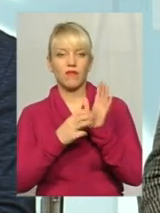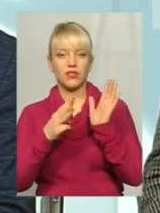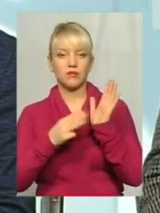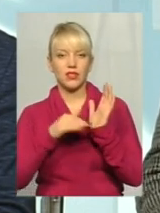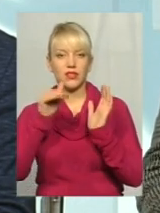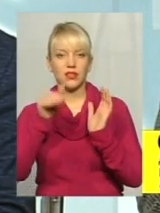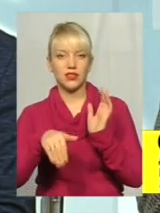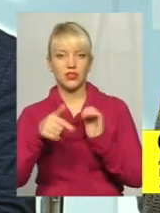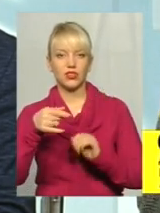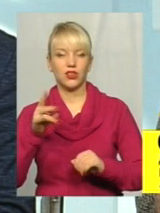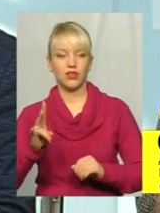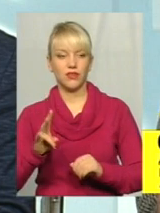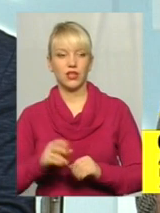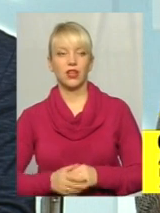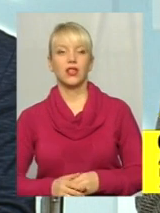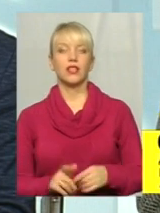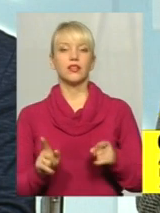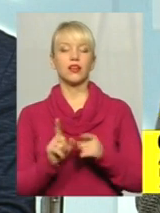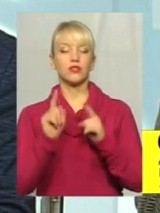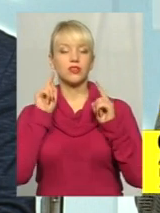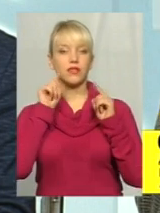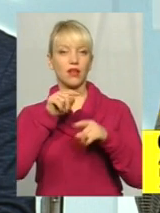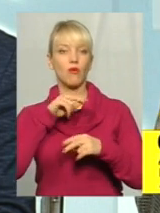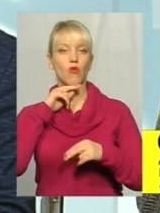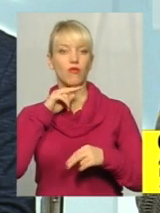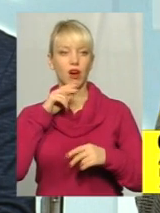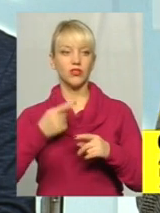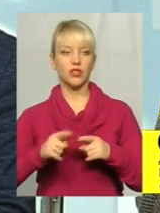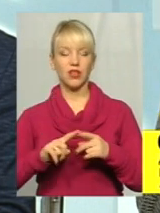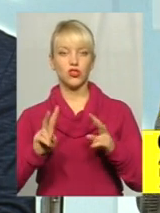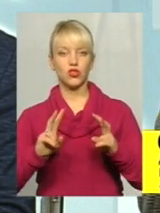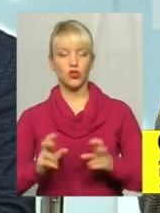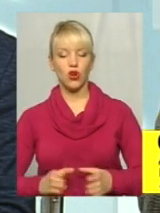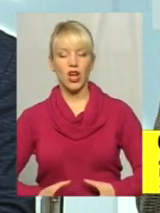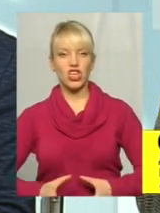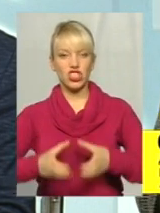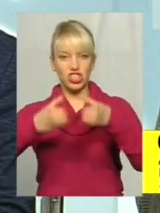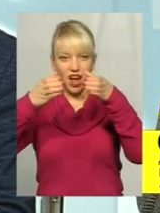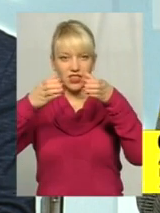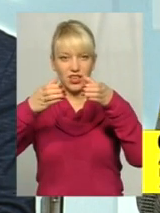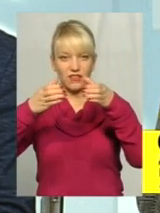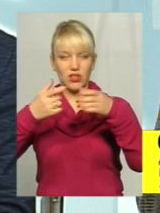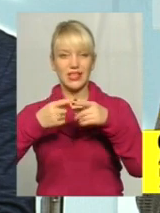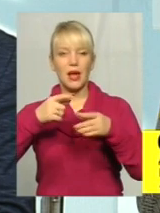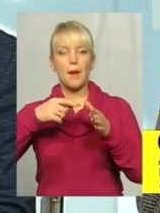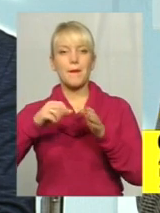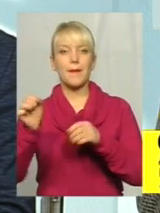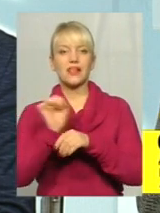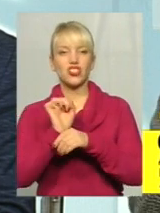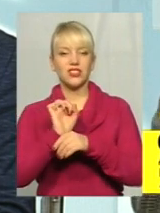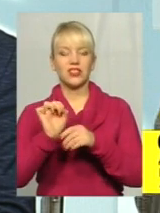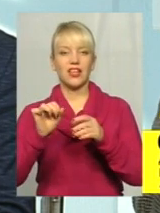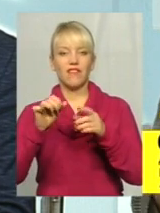Одне пошкодження. І також звертаю на увагу те, що шахта ліфта закінчується машинним відділенням біля 9-го